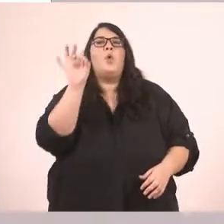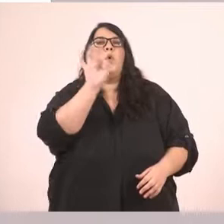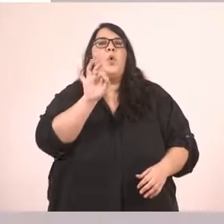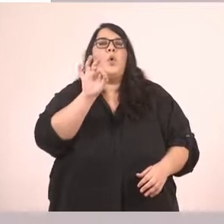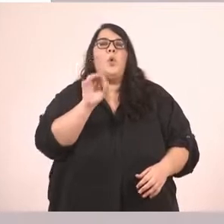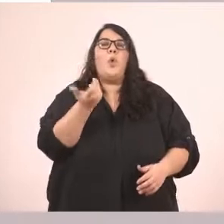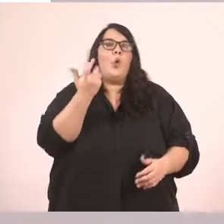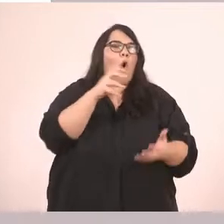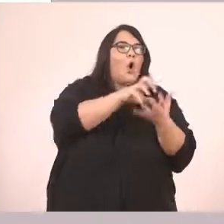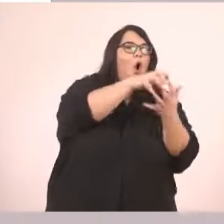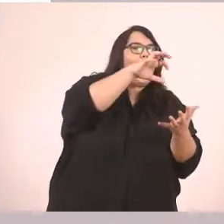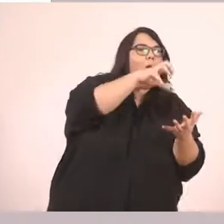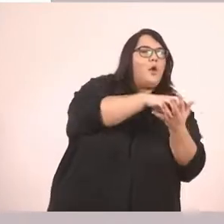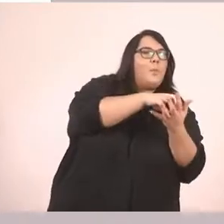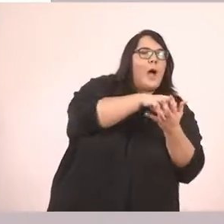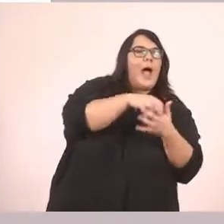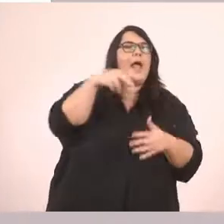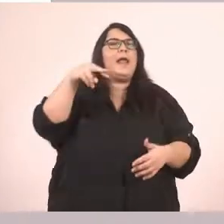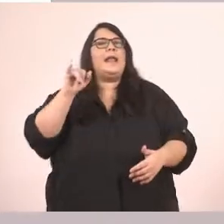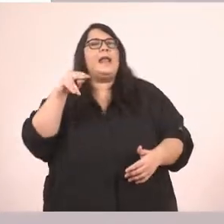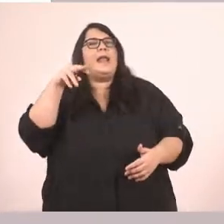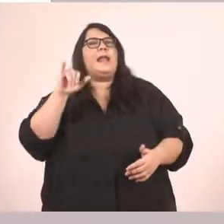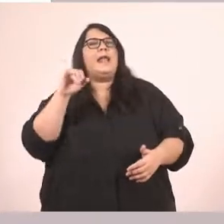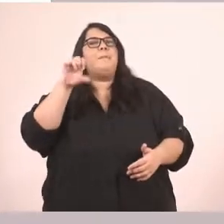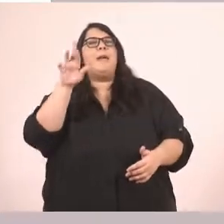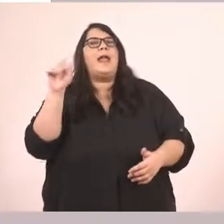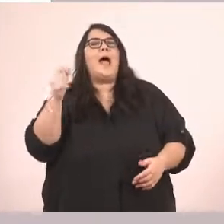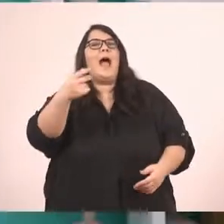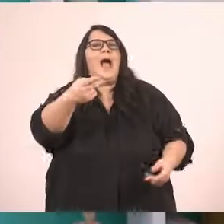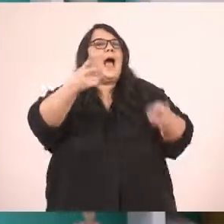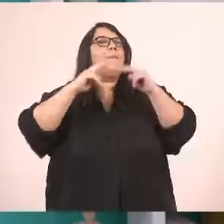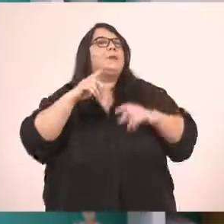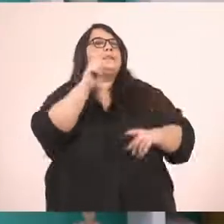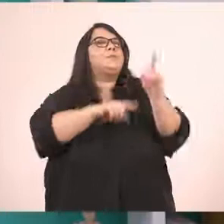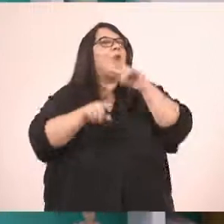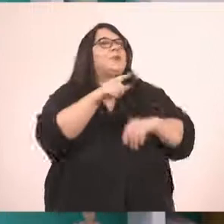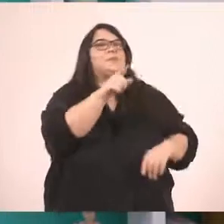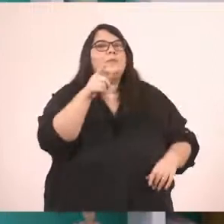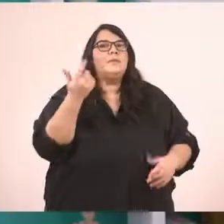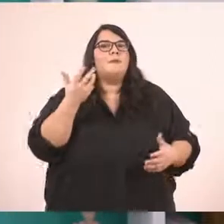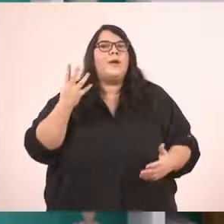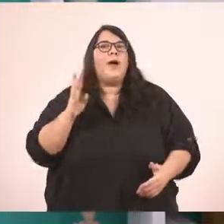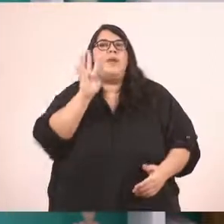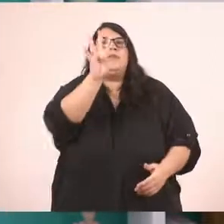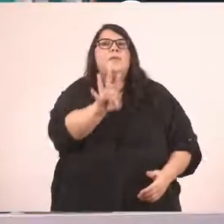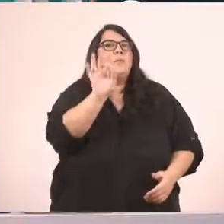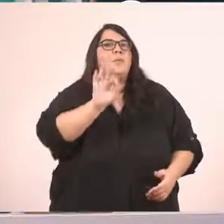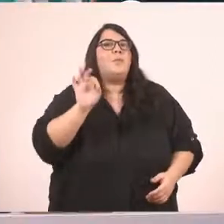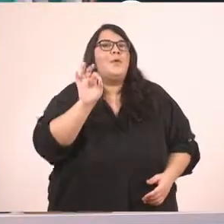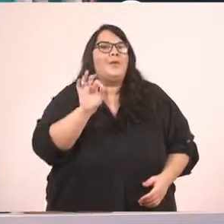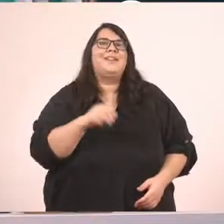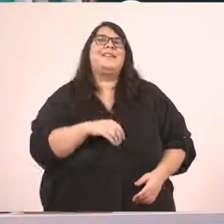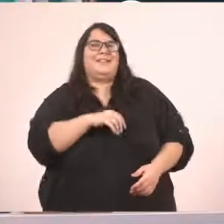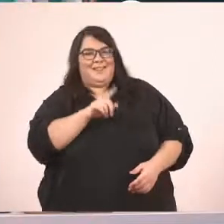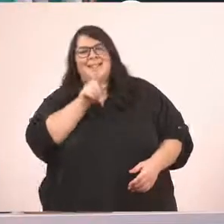Στη Χοχαρούπα ή στη Λιλημέρα. Ποιος μπορεί να μου απαντήσει. Πού φτάσανε οι τέσσερις φίλοι. Στη